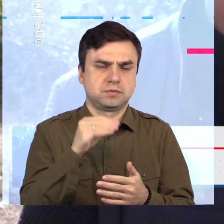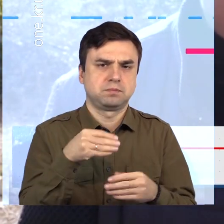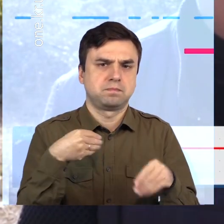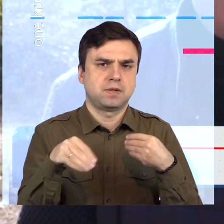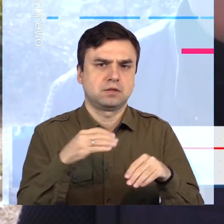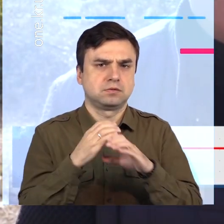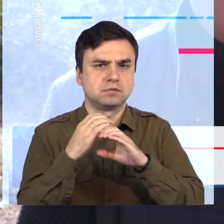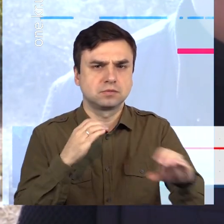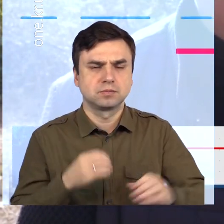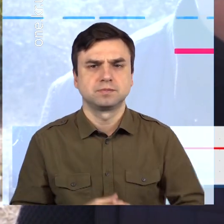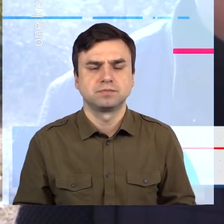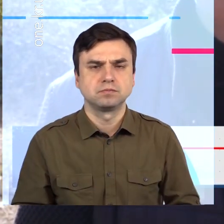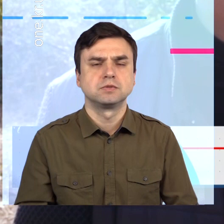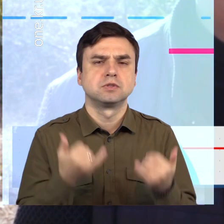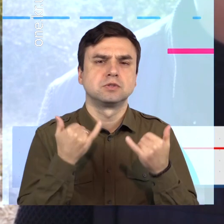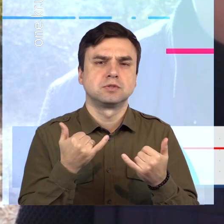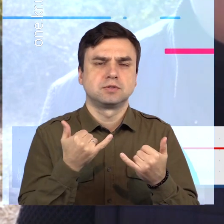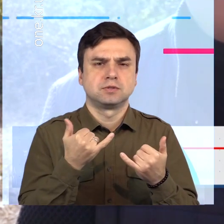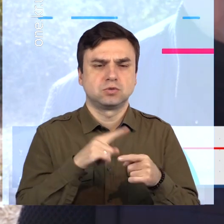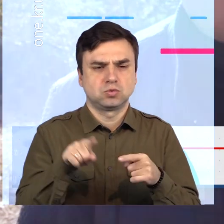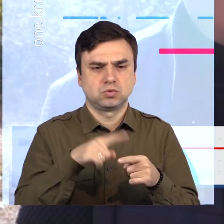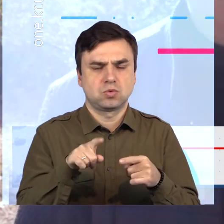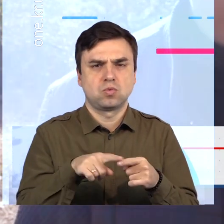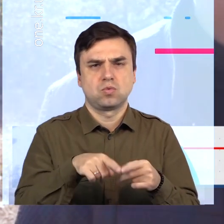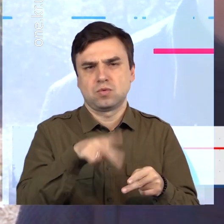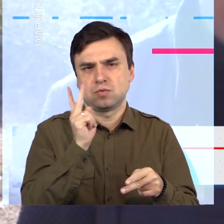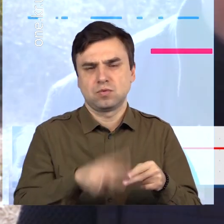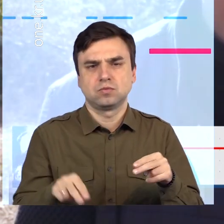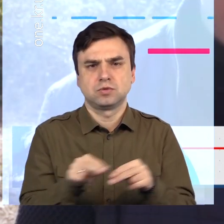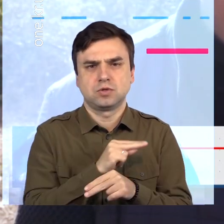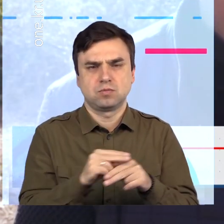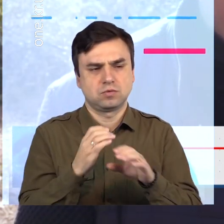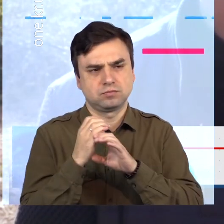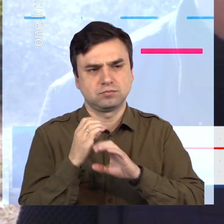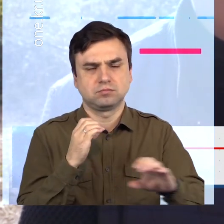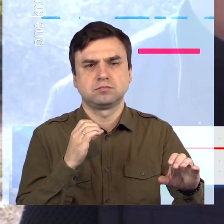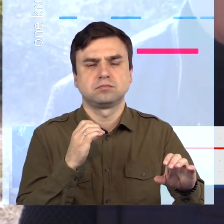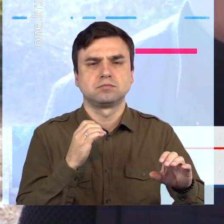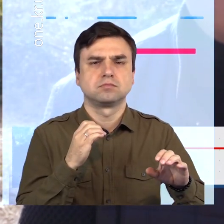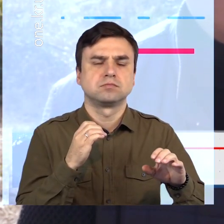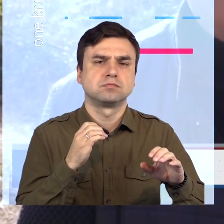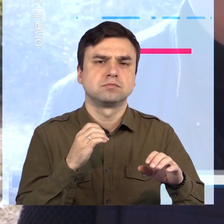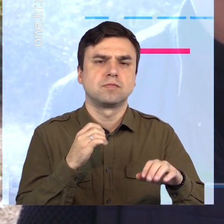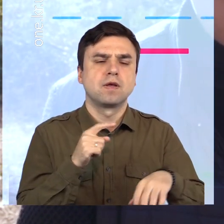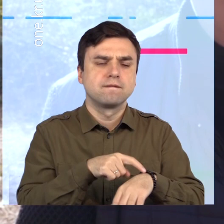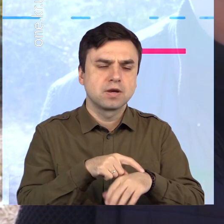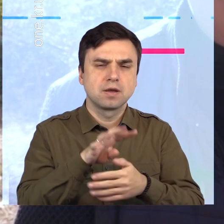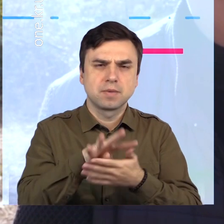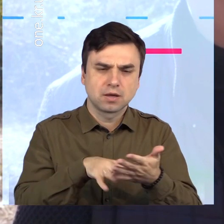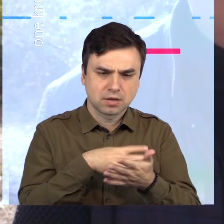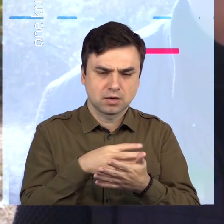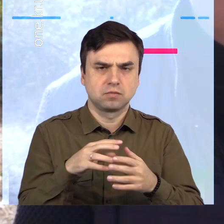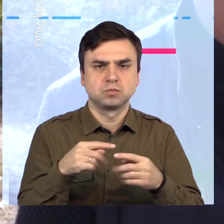сьогоднішній день йде стадія фінальна виконання будівельно-монтажних робіт по колектору «Сонячний». Тобто робота виконується згідно графіку